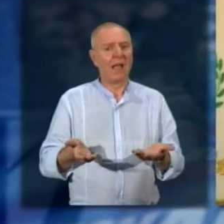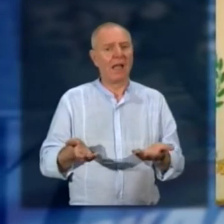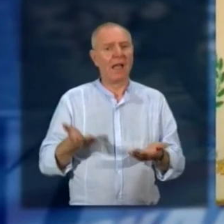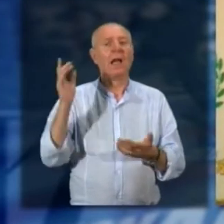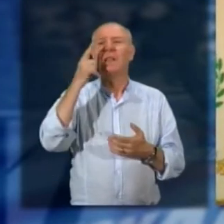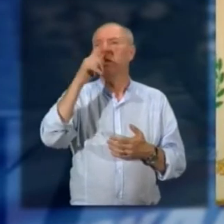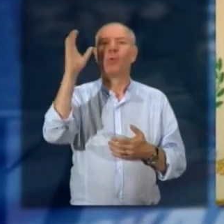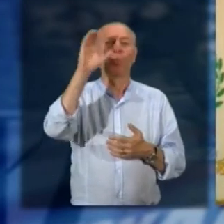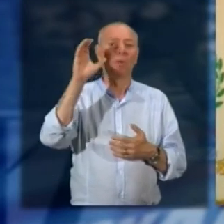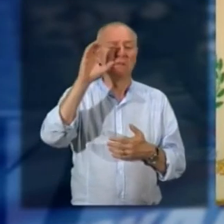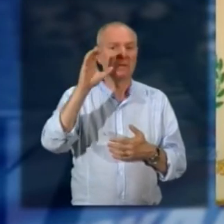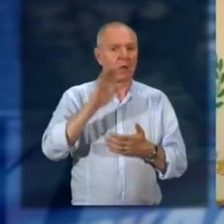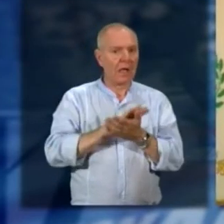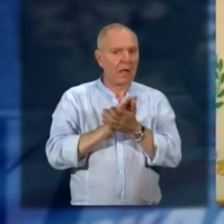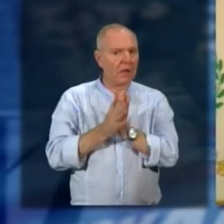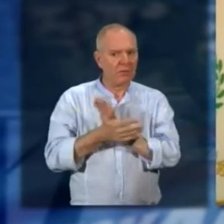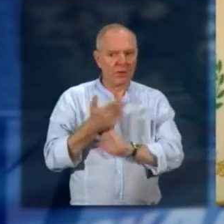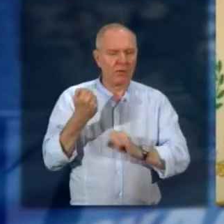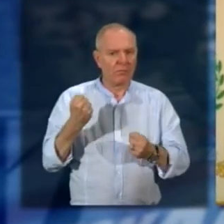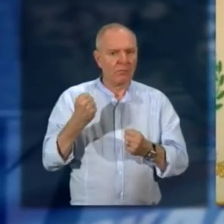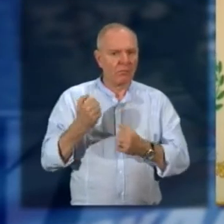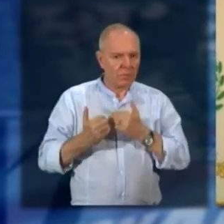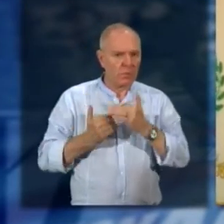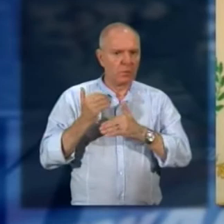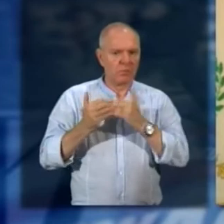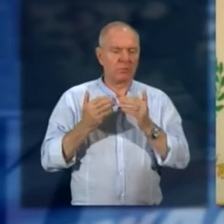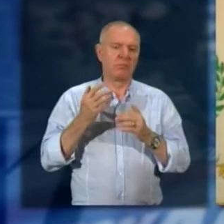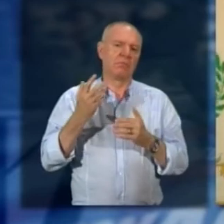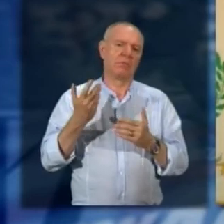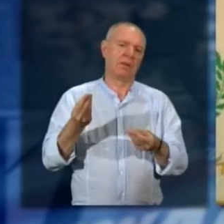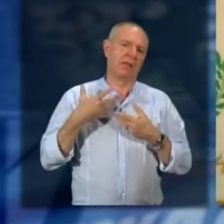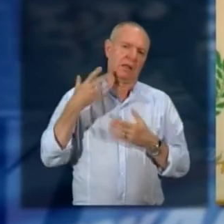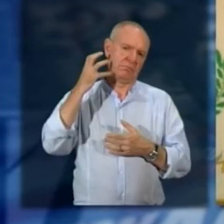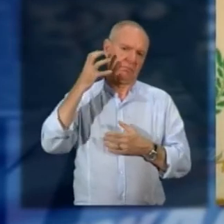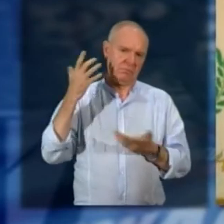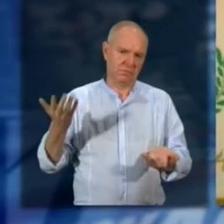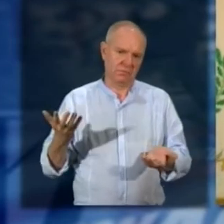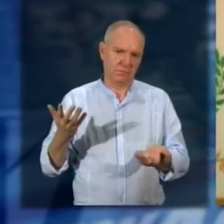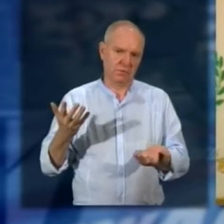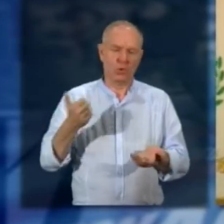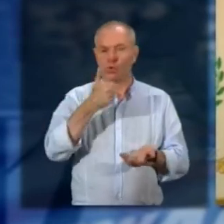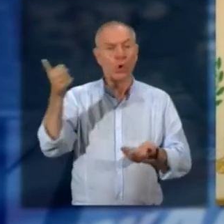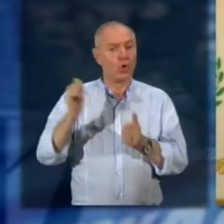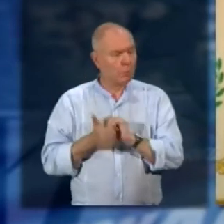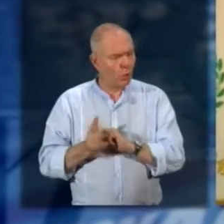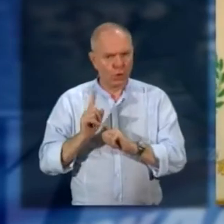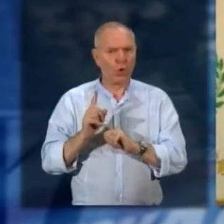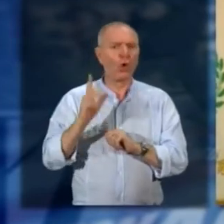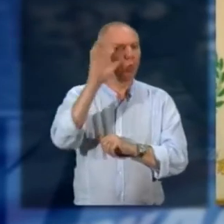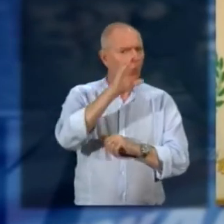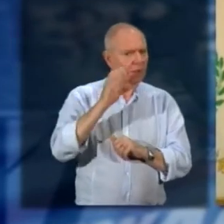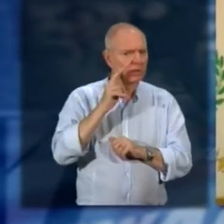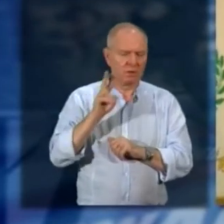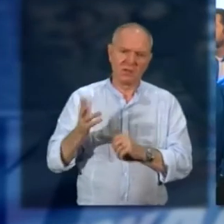turistica sicuramente dà anche lustro a questi livelli non solo dello sport ma anche un ritorno